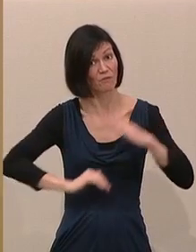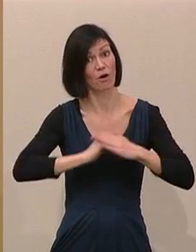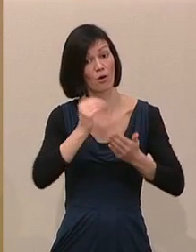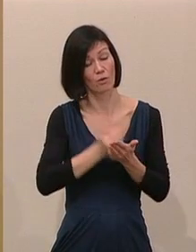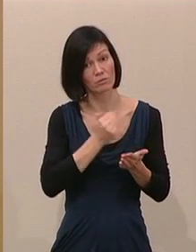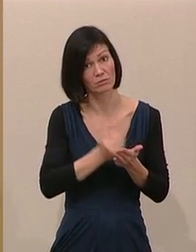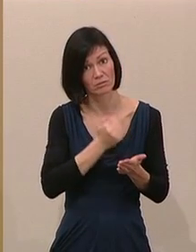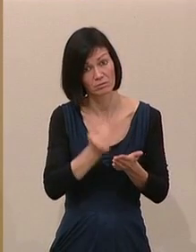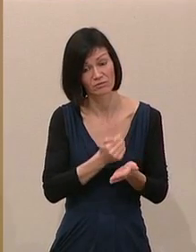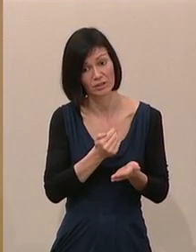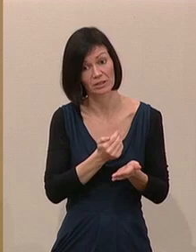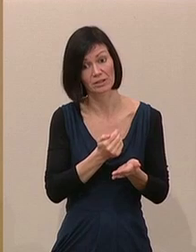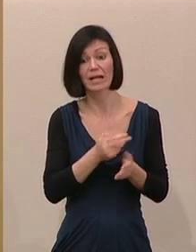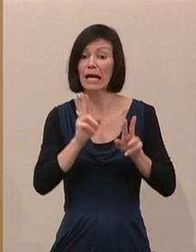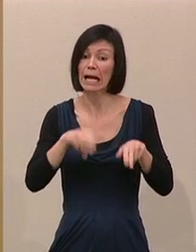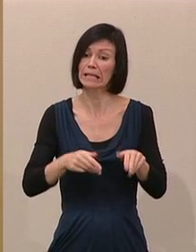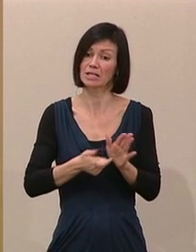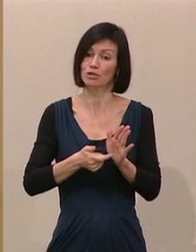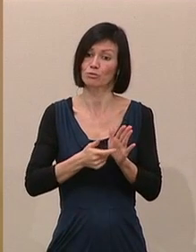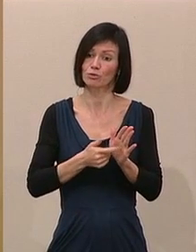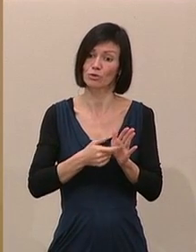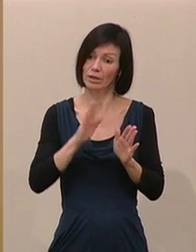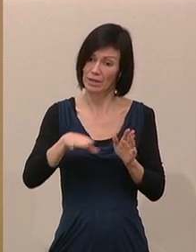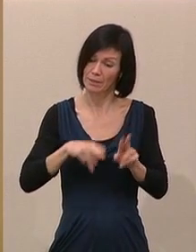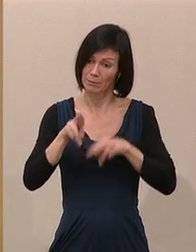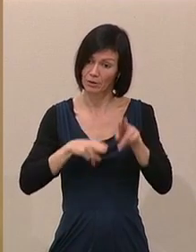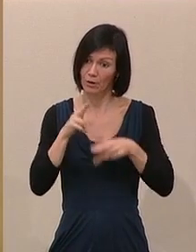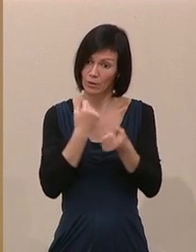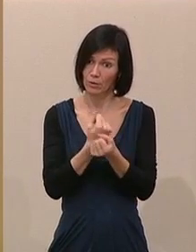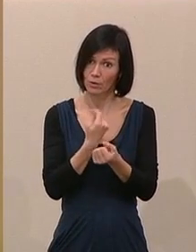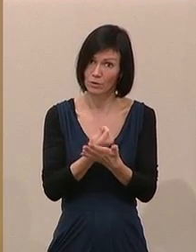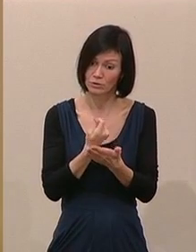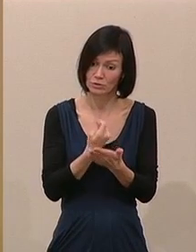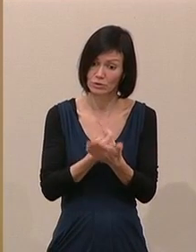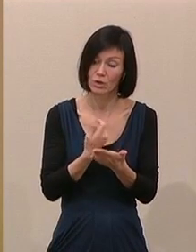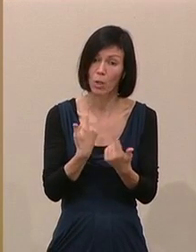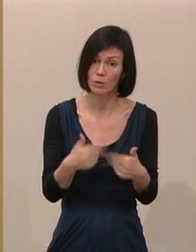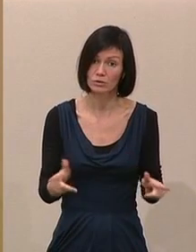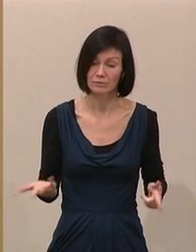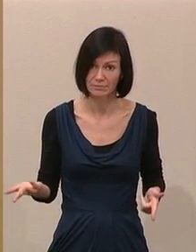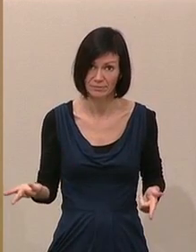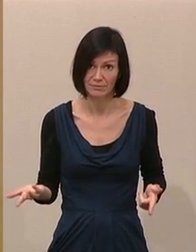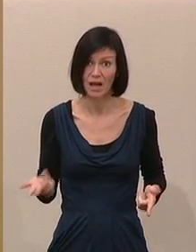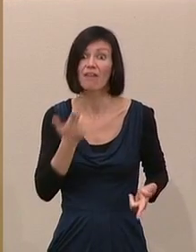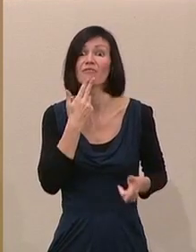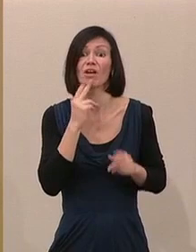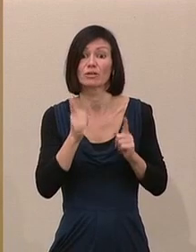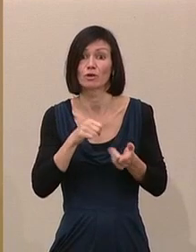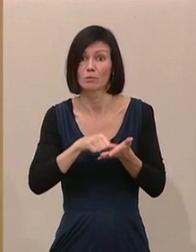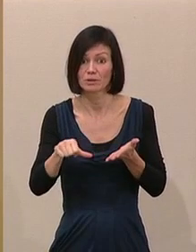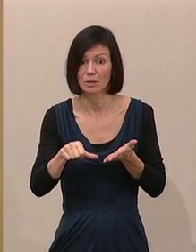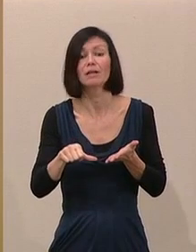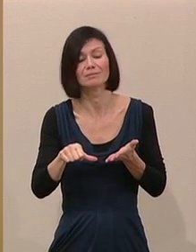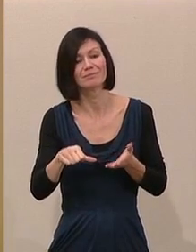Rechtsanspruch auf kostenlose Kinderbetreuung. Wer das alles bezahlen soll, natürlich die